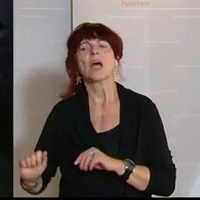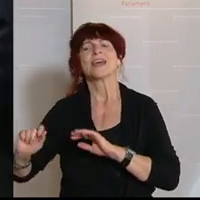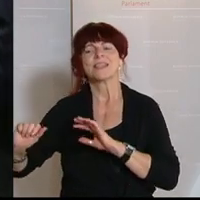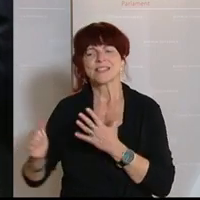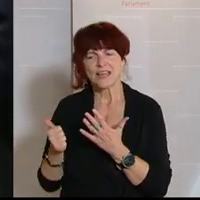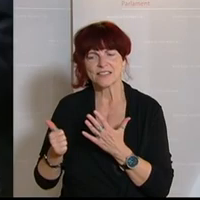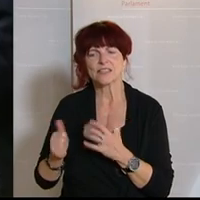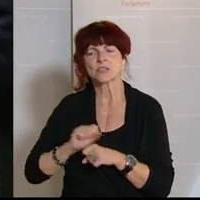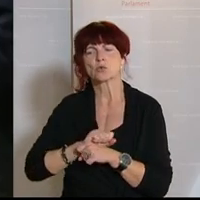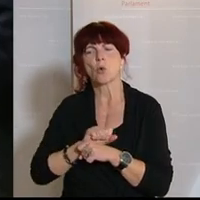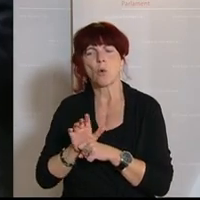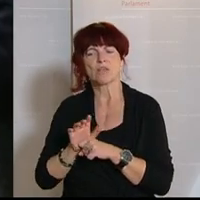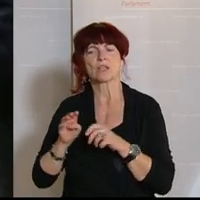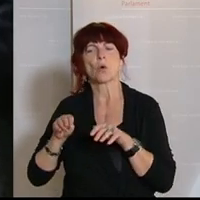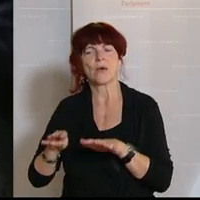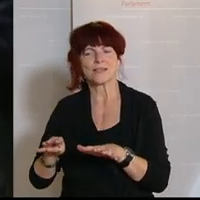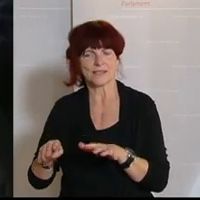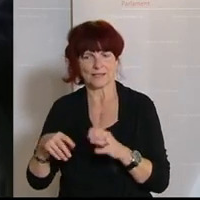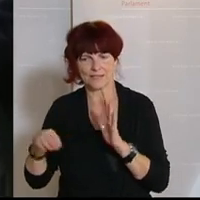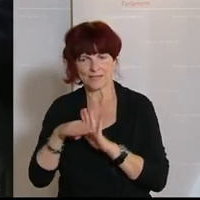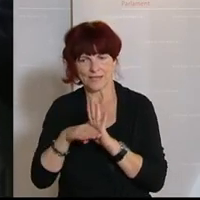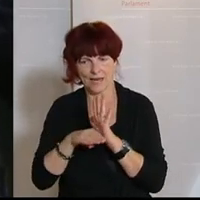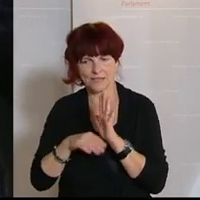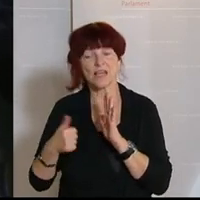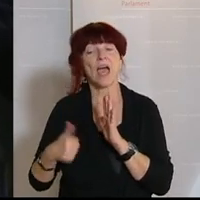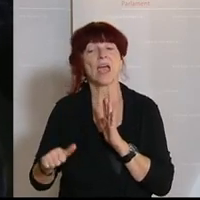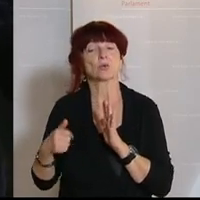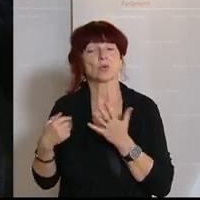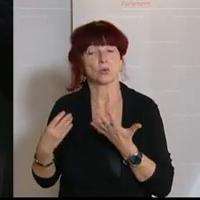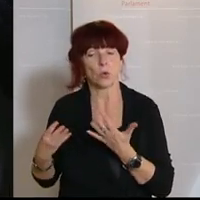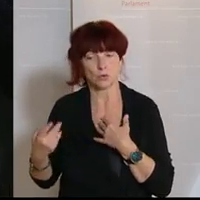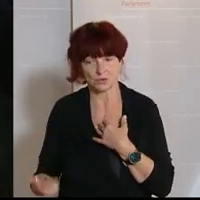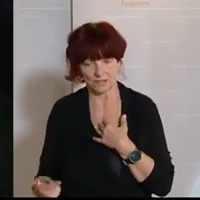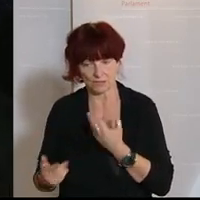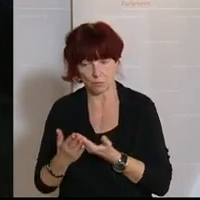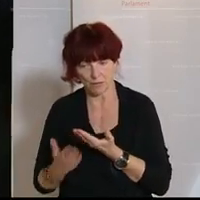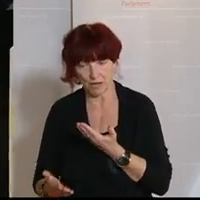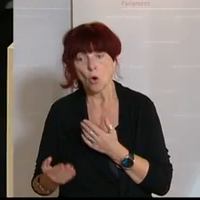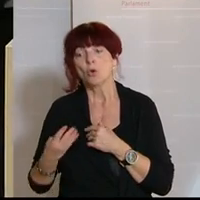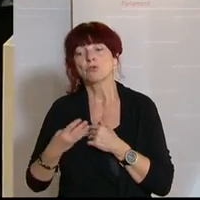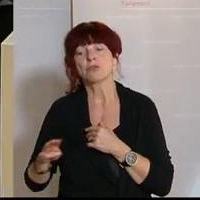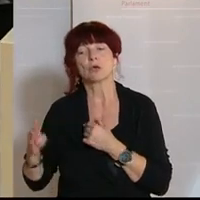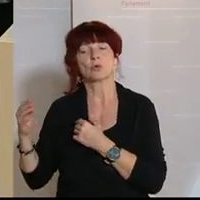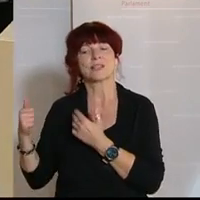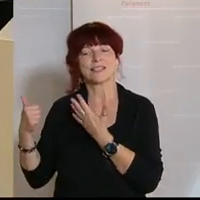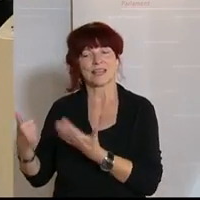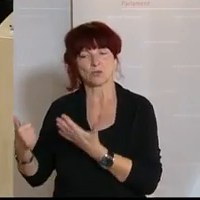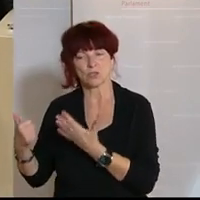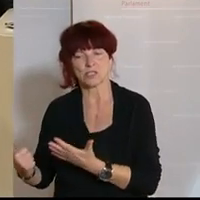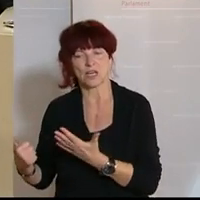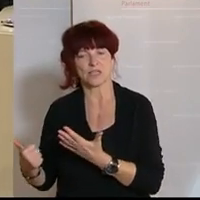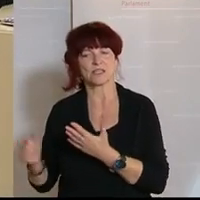Dass die Unterstützungen aus den Titeln Arbeitslosenversicherung